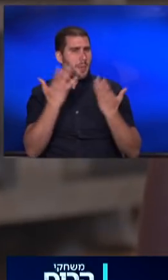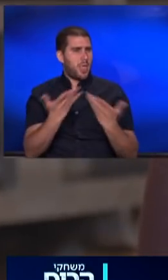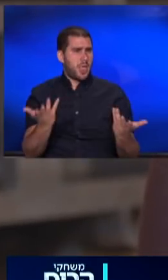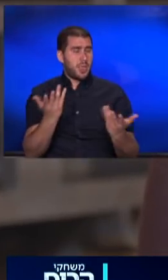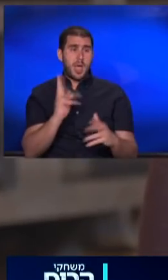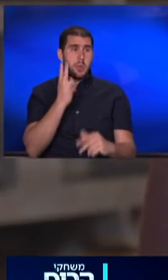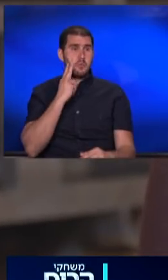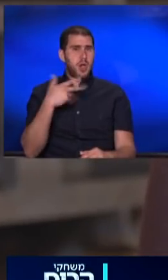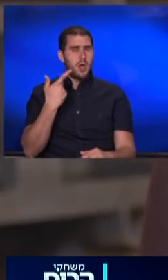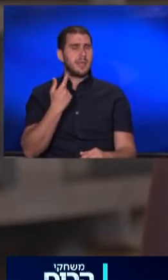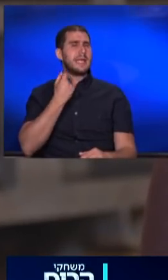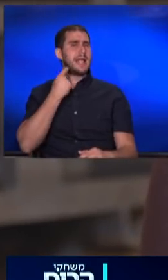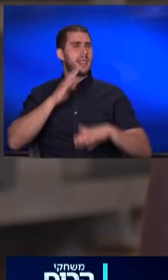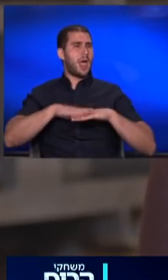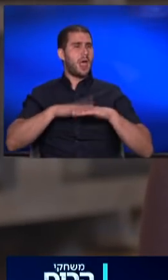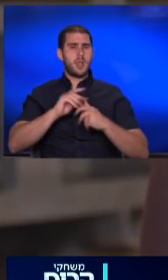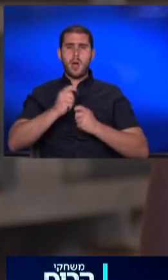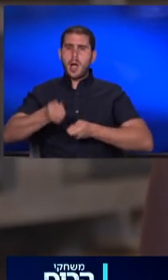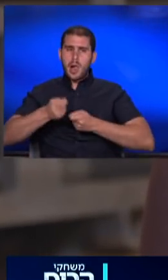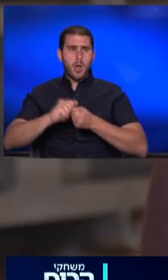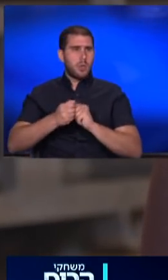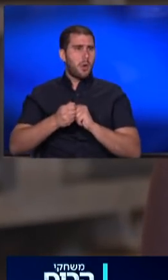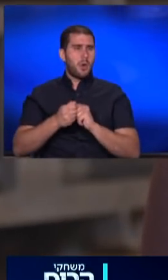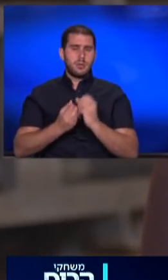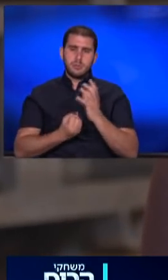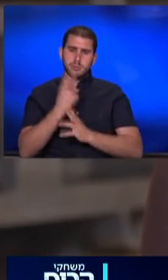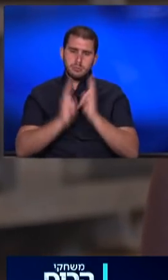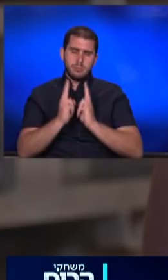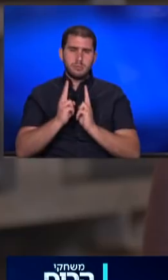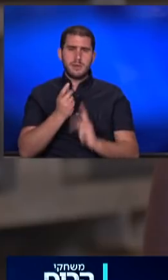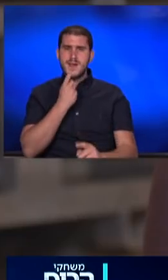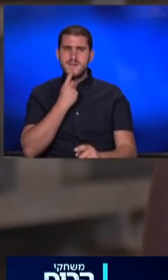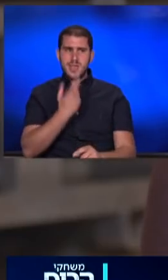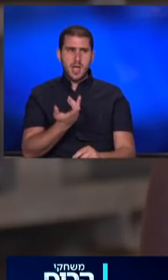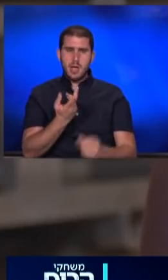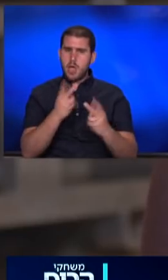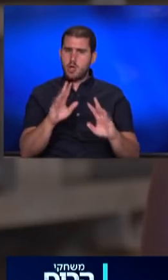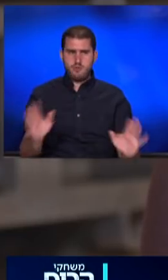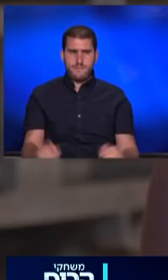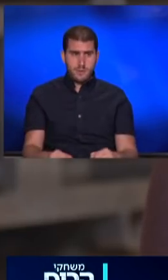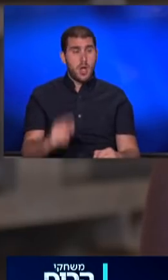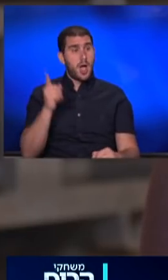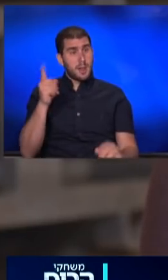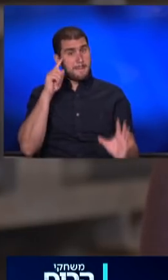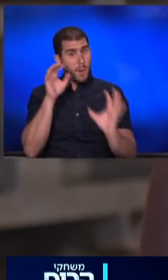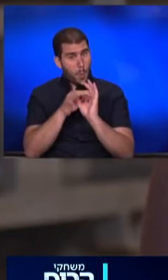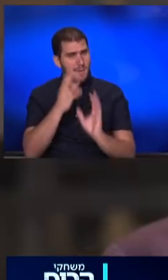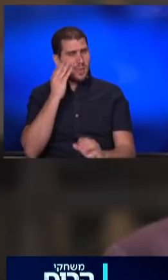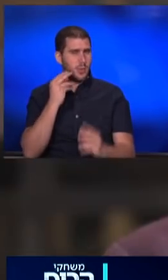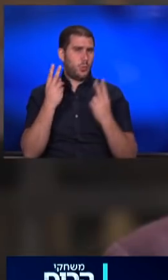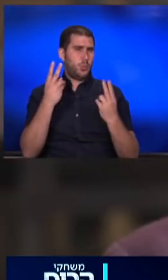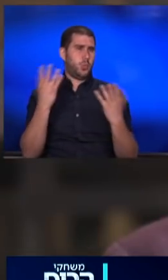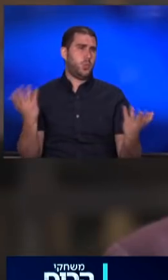בושה בלהיות ינן, חקלאי, לייצר גבינות, לא משנה מה. כל עוד אתה מחובר ואתה נהנה.